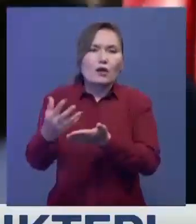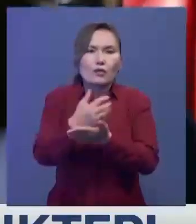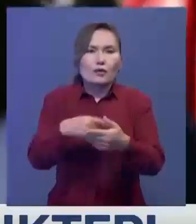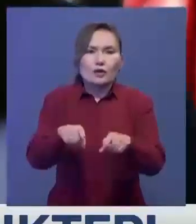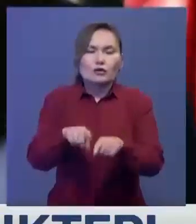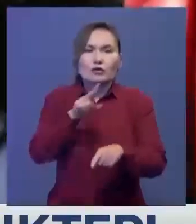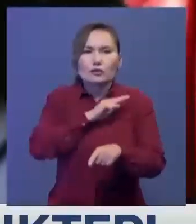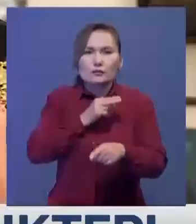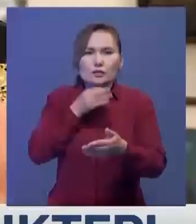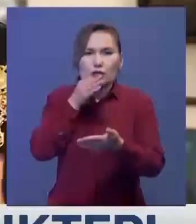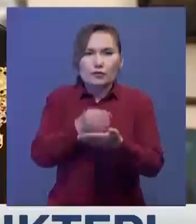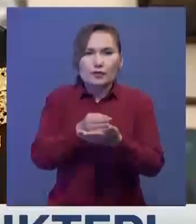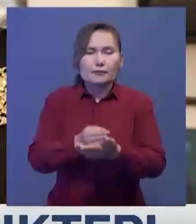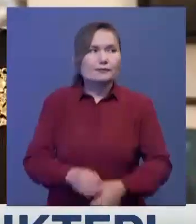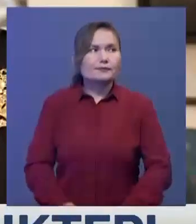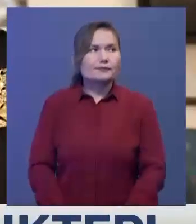қатсыты жұмыстарға жауапты.